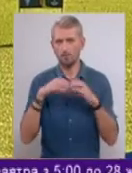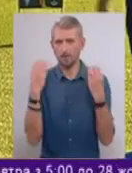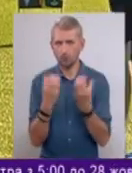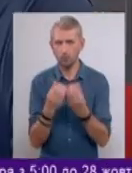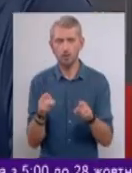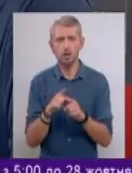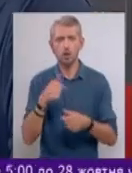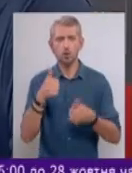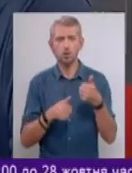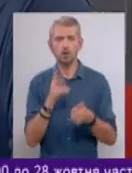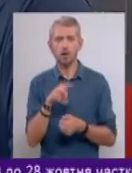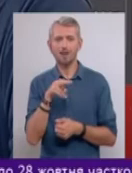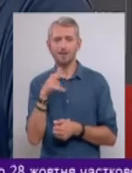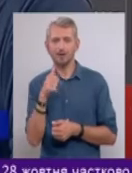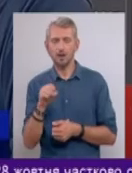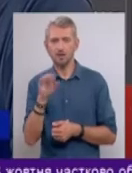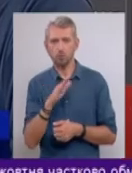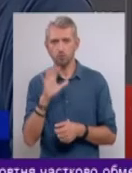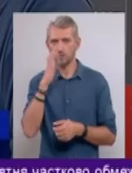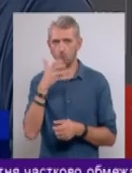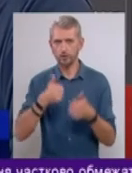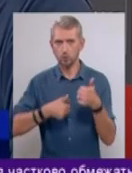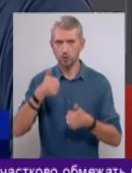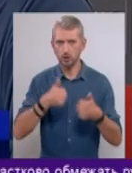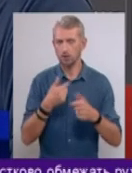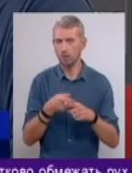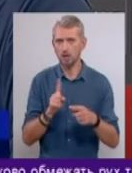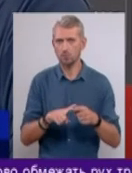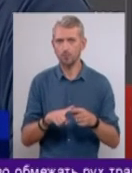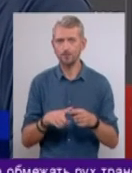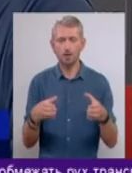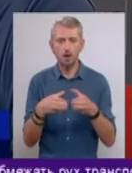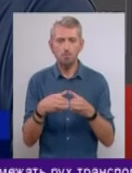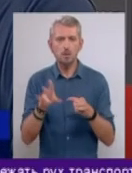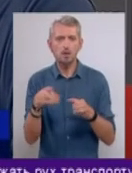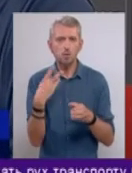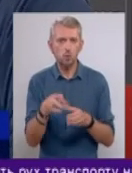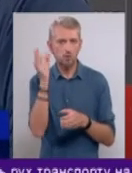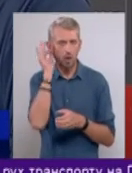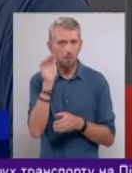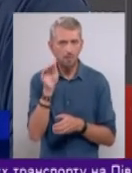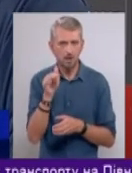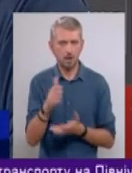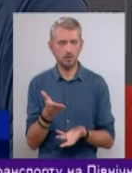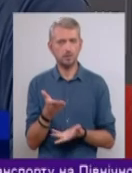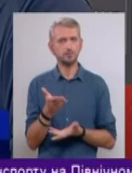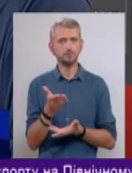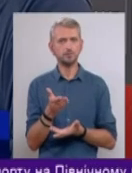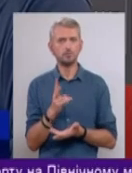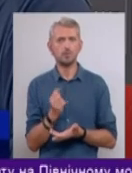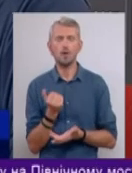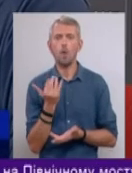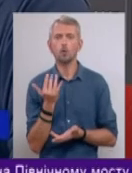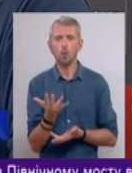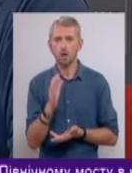турнір, як Ліга Європи, це теж доволі такі серйозні турніри, тому команде не треба напомінать, наскільки